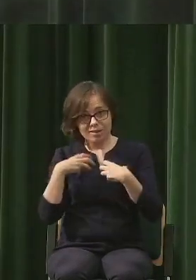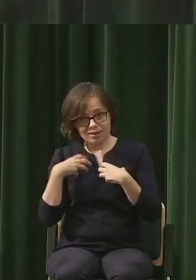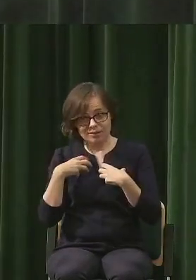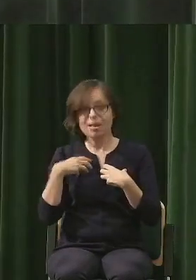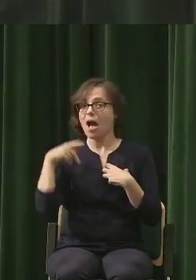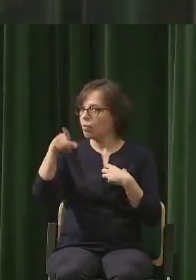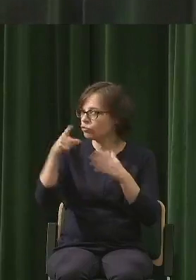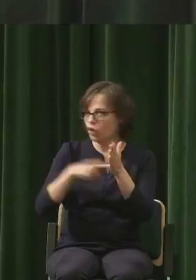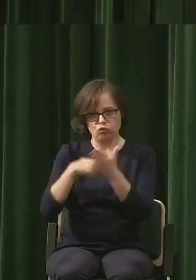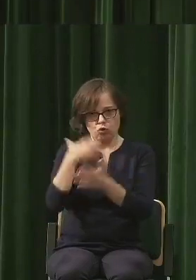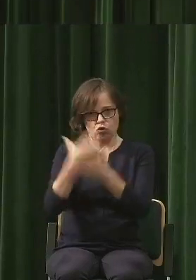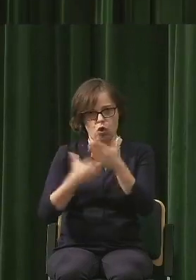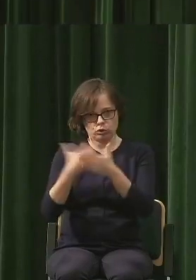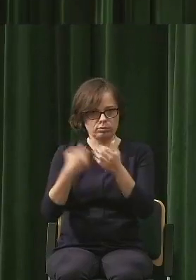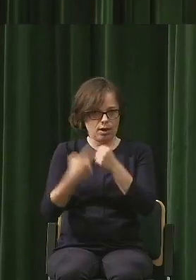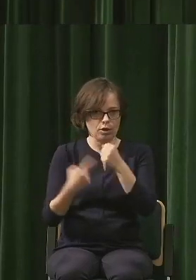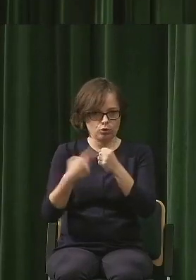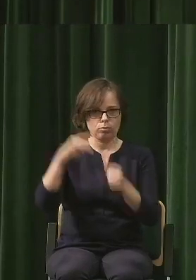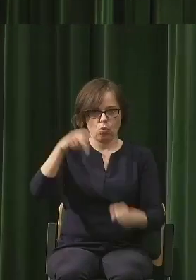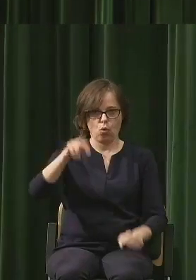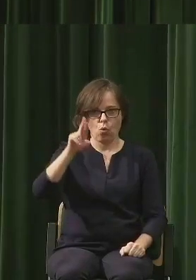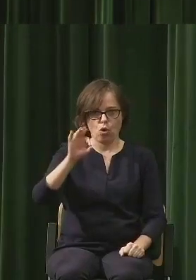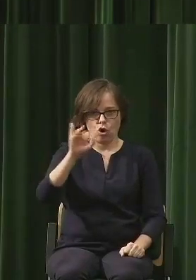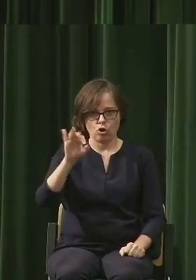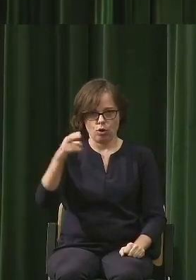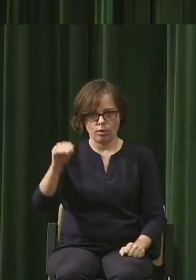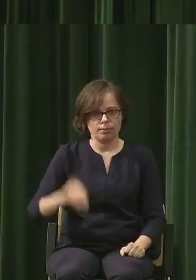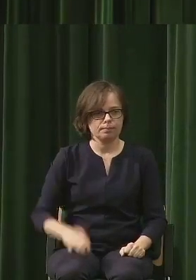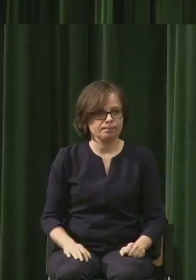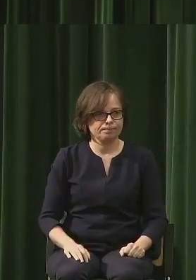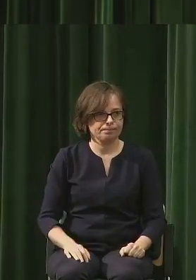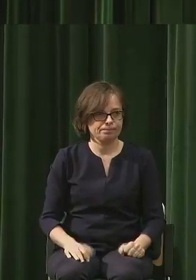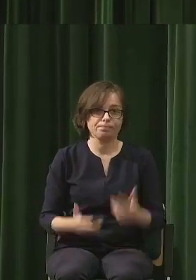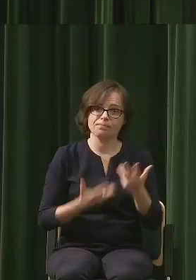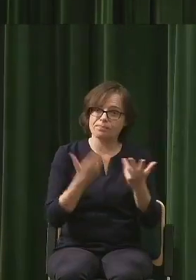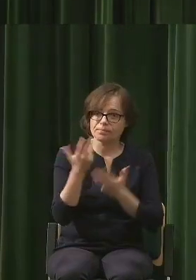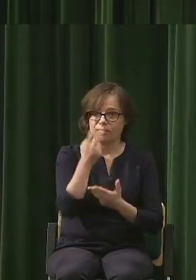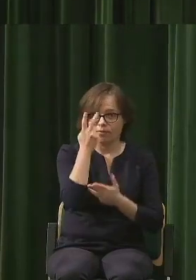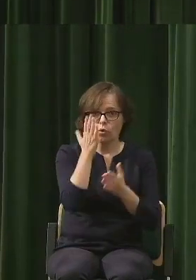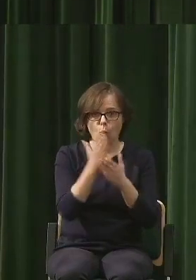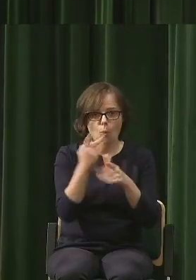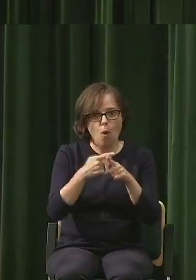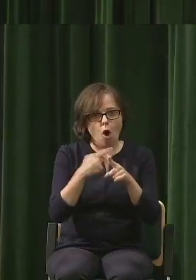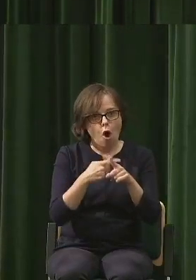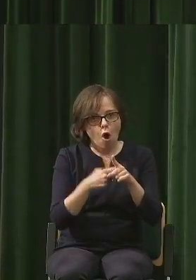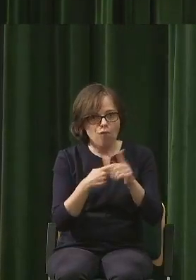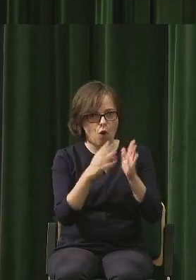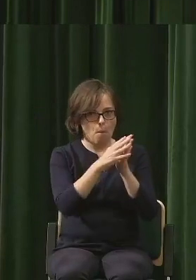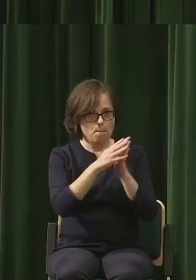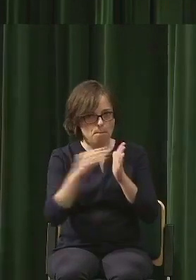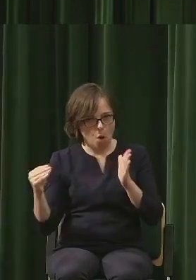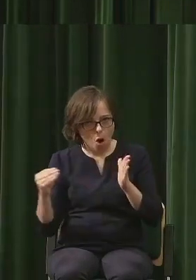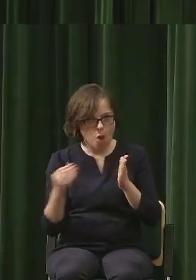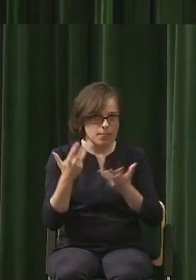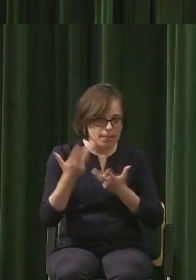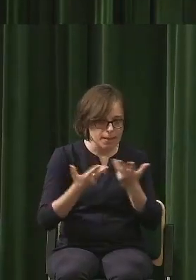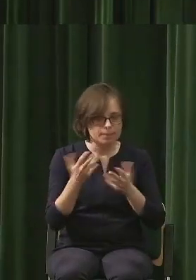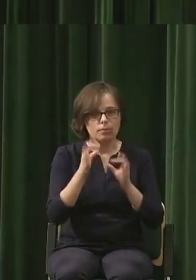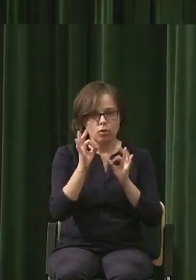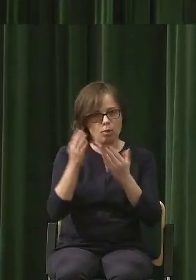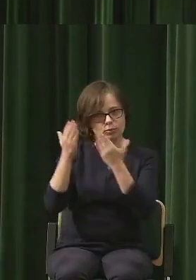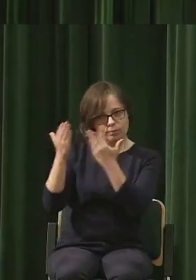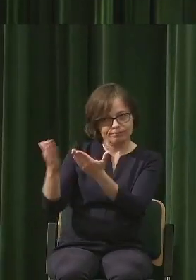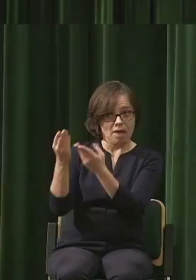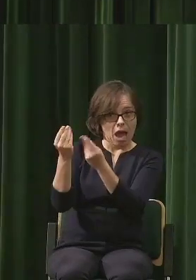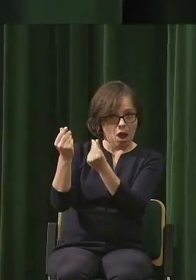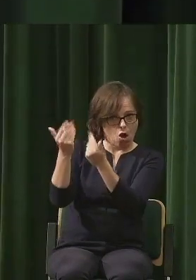Dobrze, mamy, zbliżamy się do jakiegoś tutaj modelu, no właśnie, więc znowu ekonomista będzie musiał